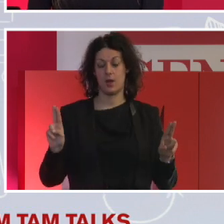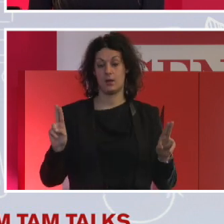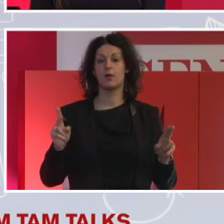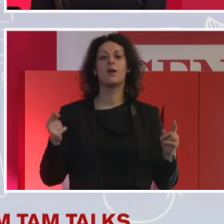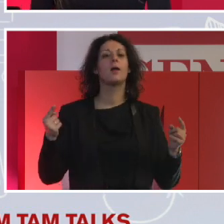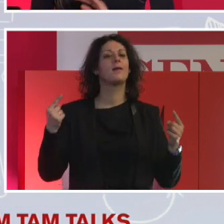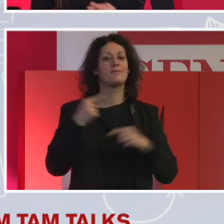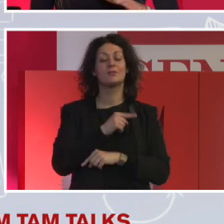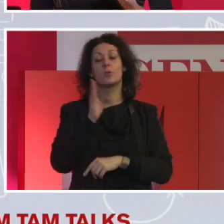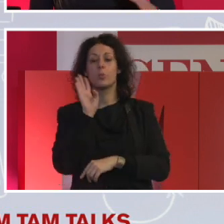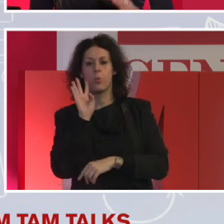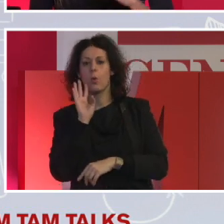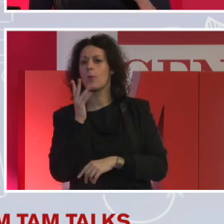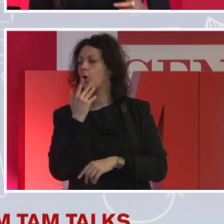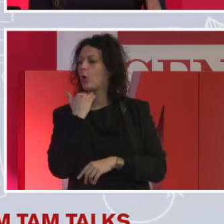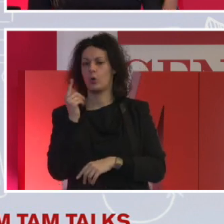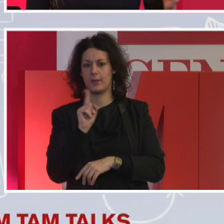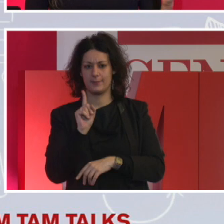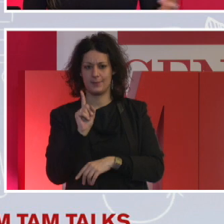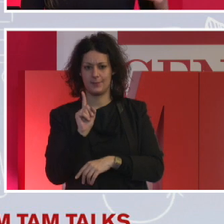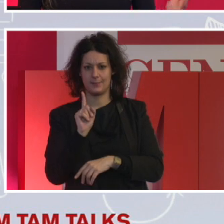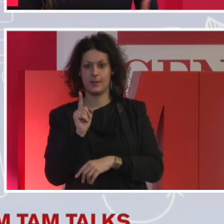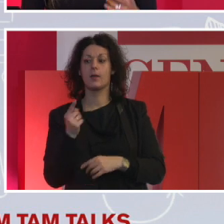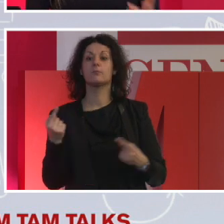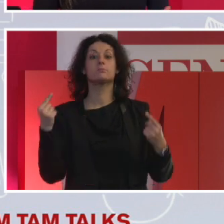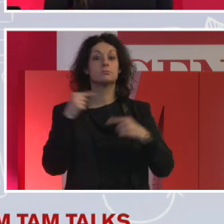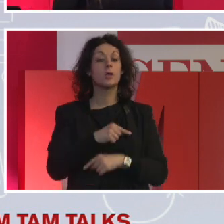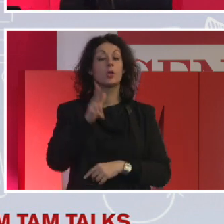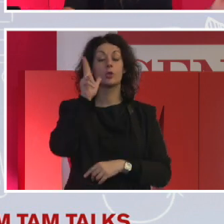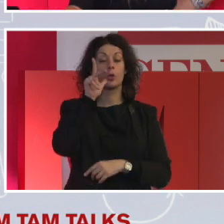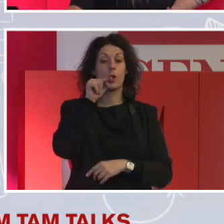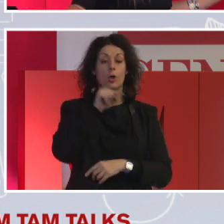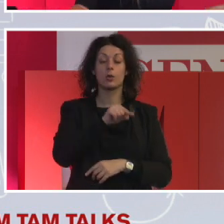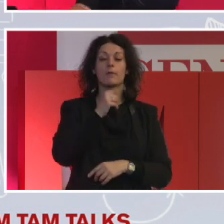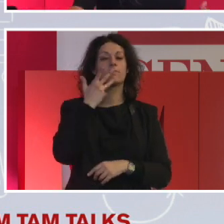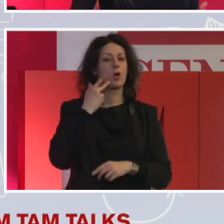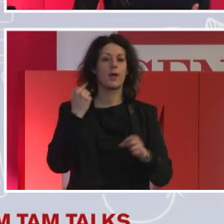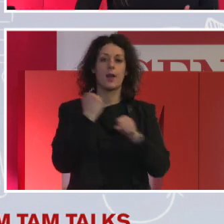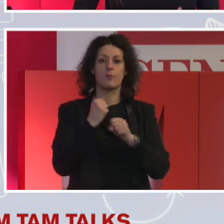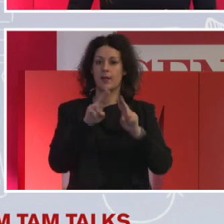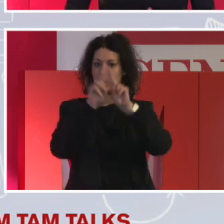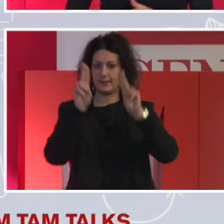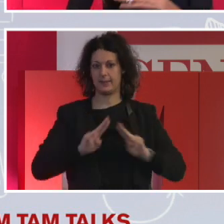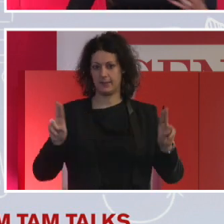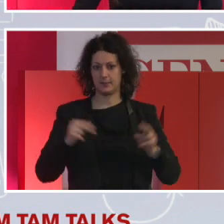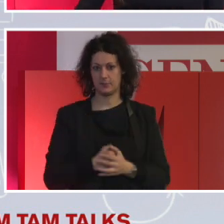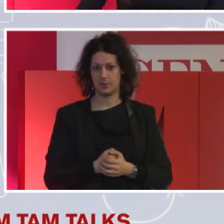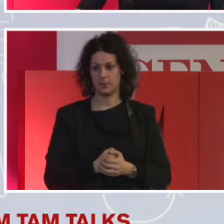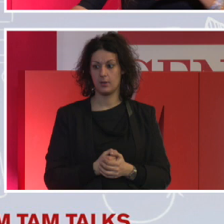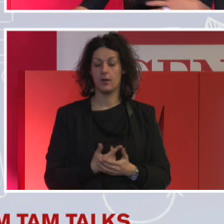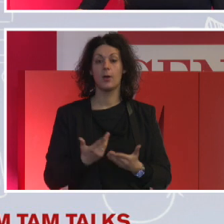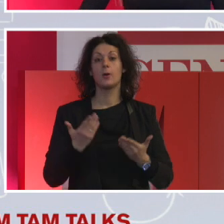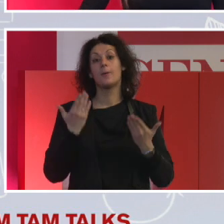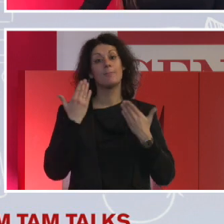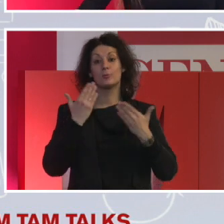guardato anche in Italia questo è una che sono nelle top 3 cose che vogliono. In realtà ahimè non le ricevono